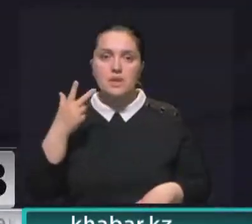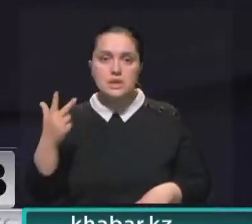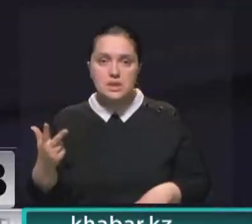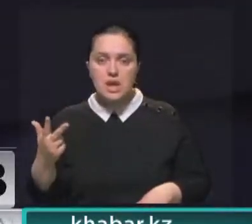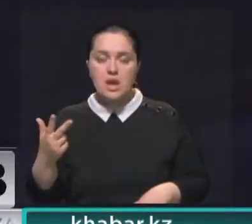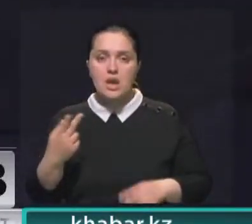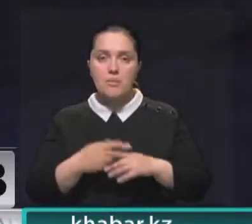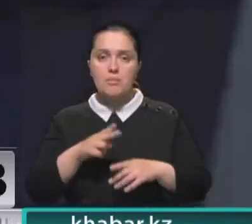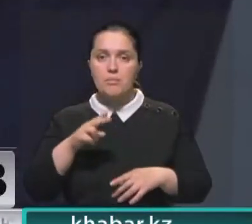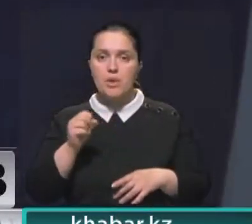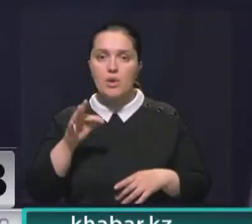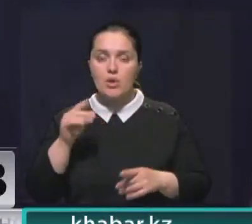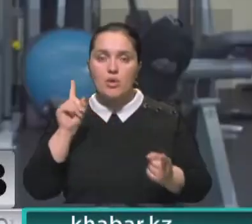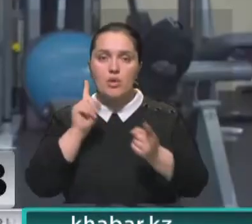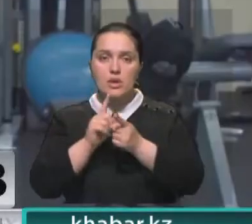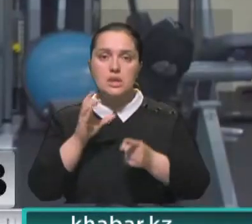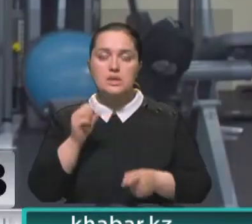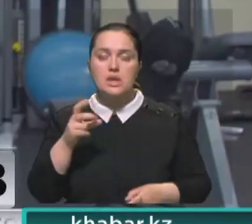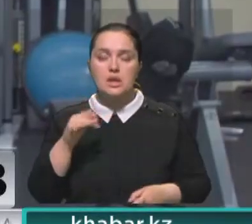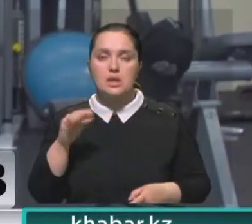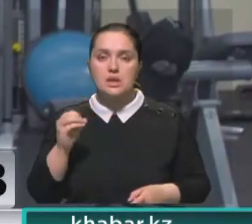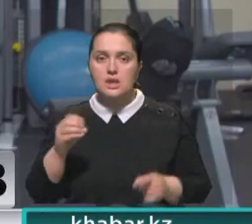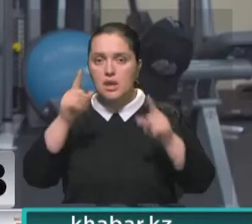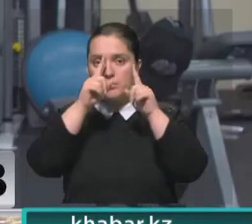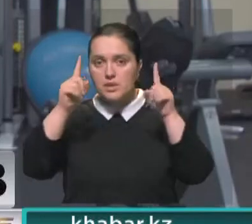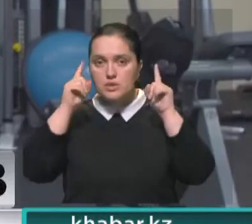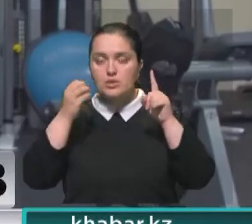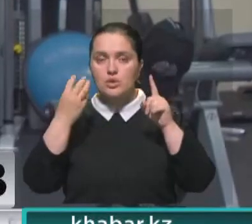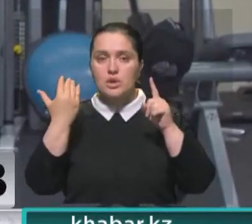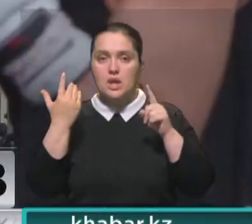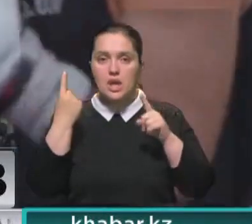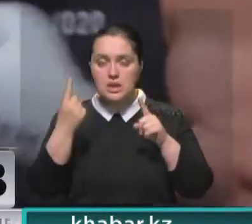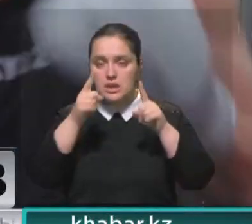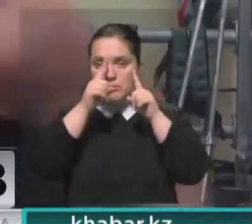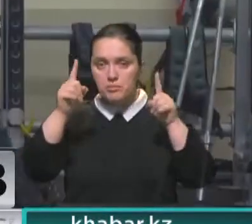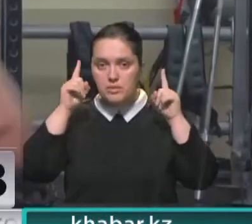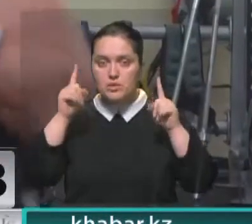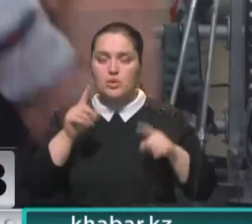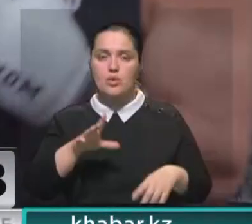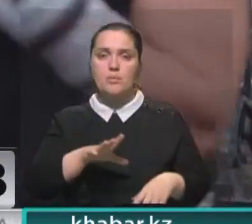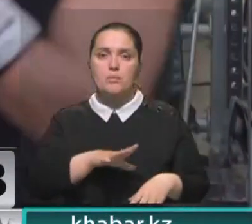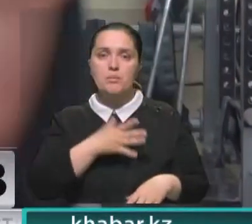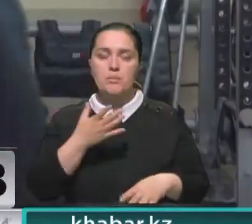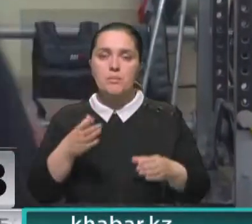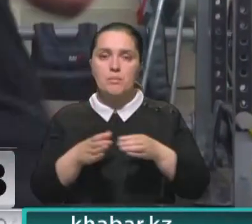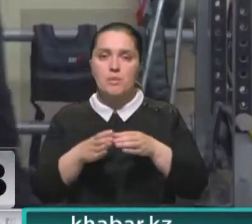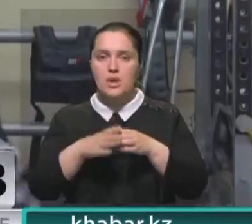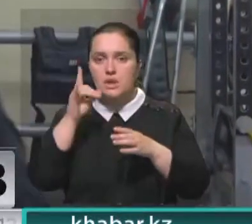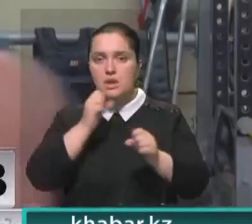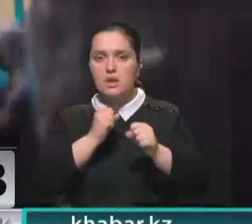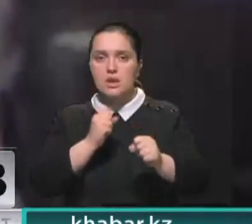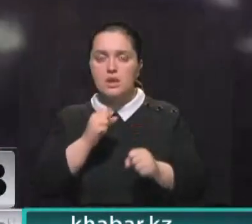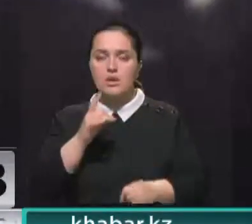Евгений Паулов встретится с Алексисом Салида из Мексики. Еще один миссиканский соперник ждет бывшего капитана сборной Казахстана по боксу